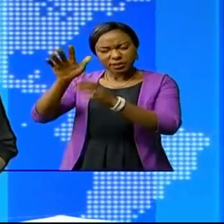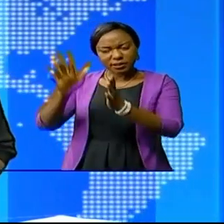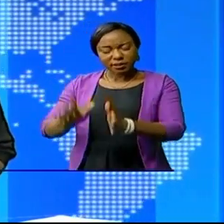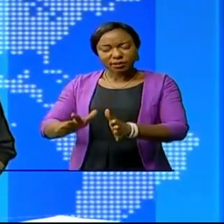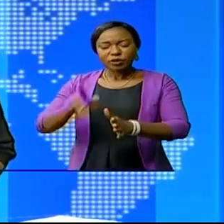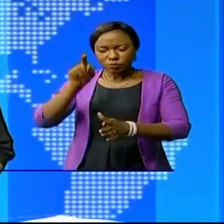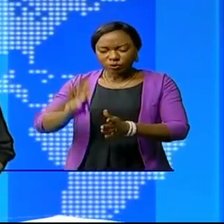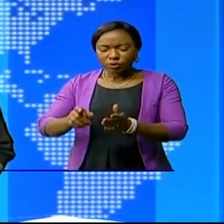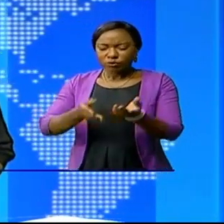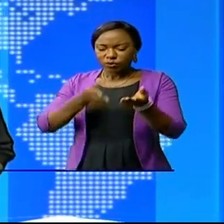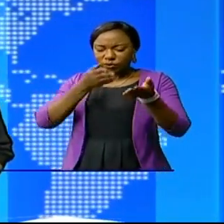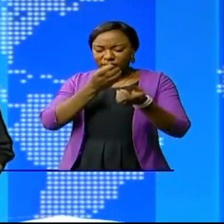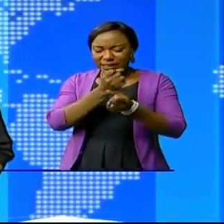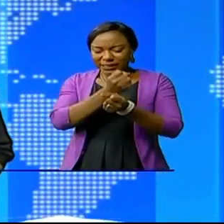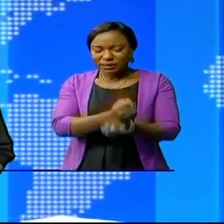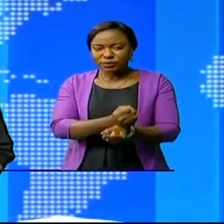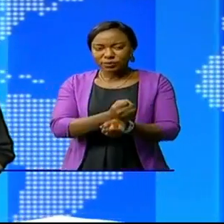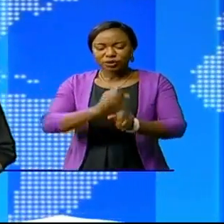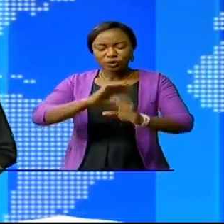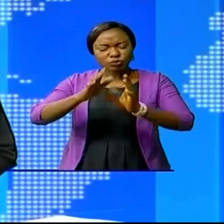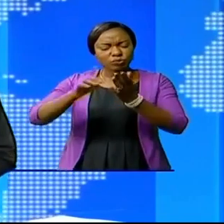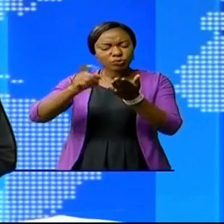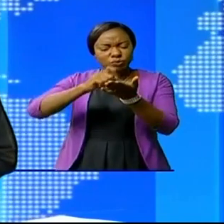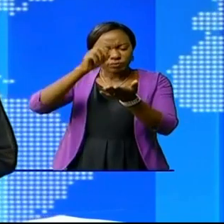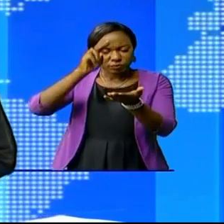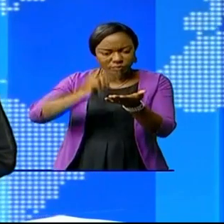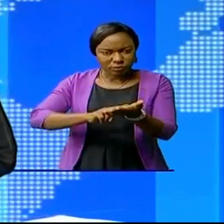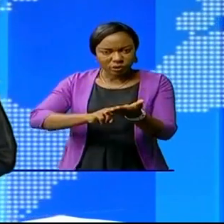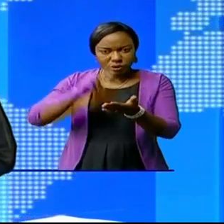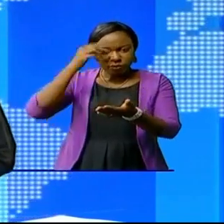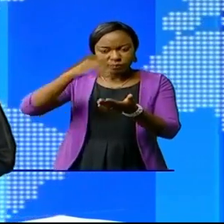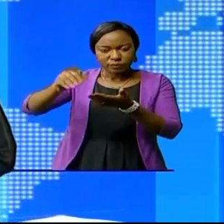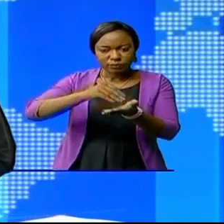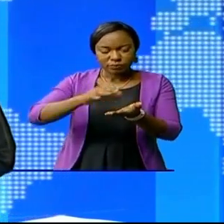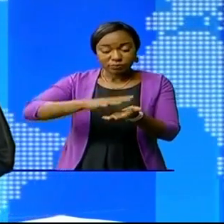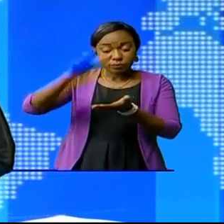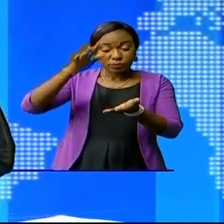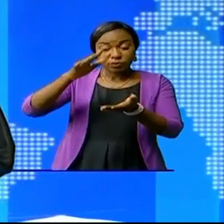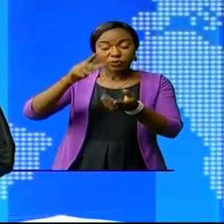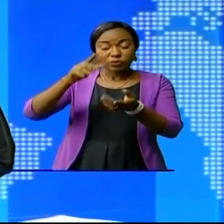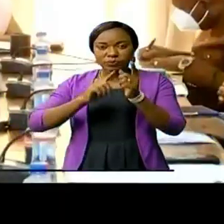leur engagement du contrat de performance, on nous dit, Edith Chala.